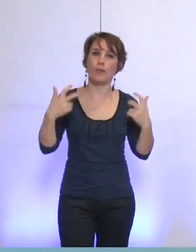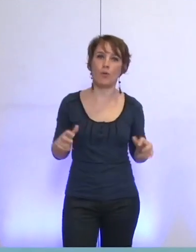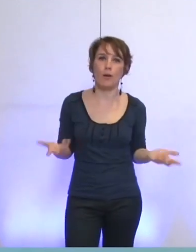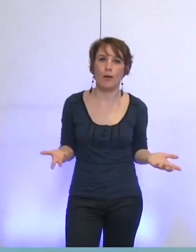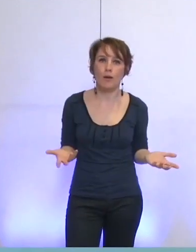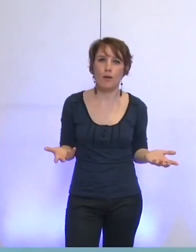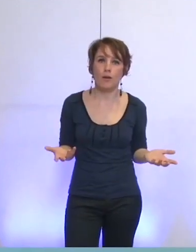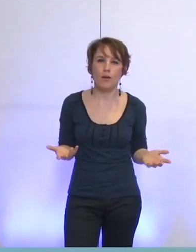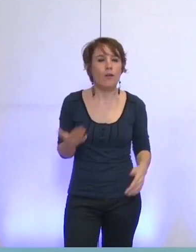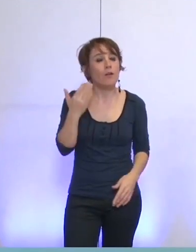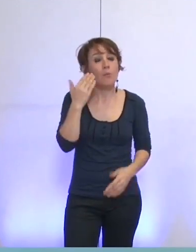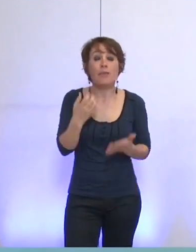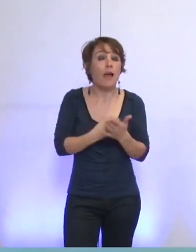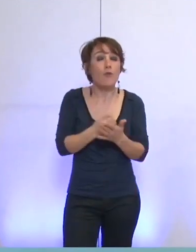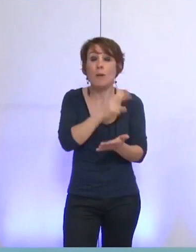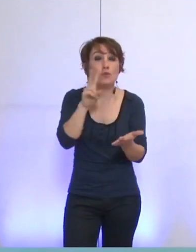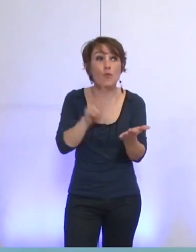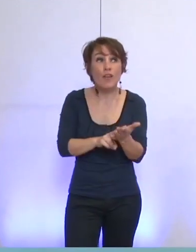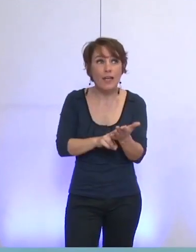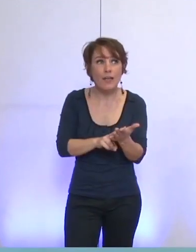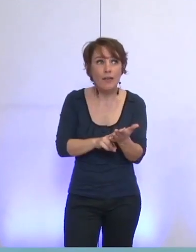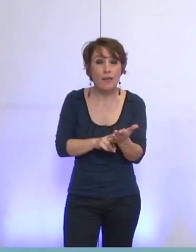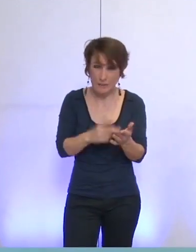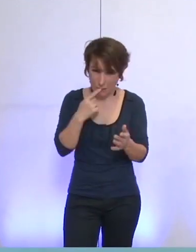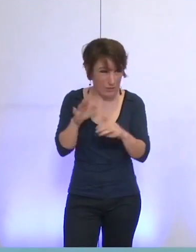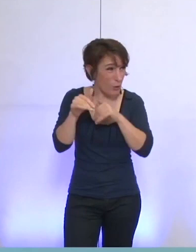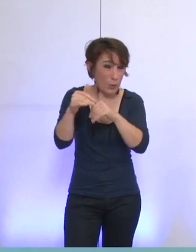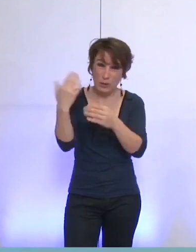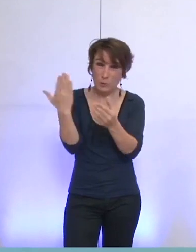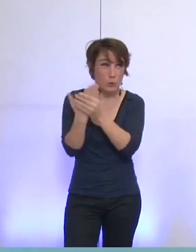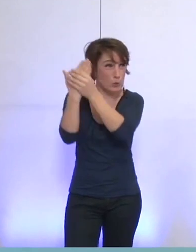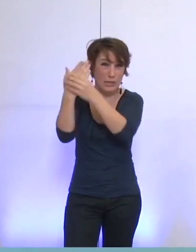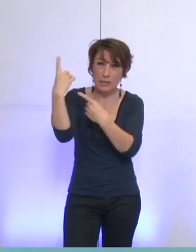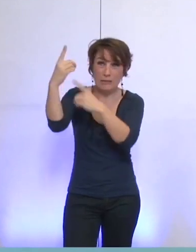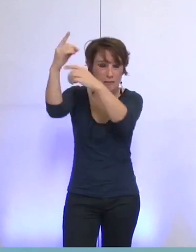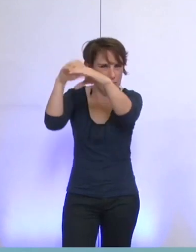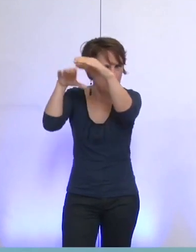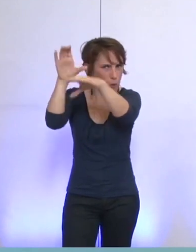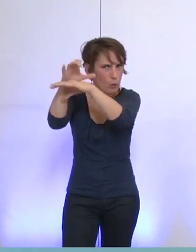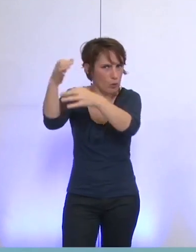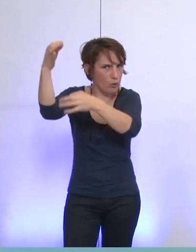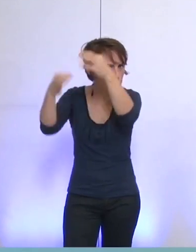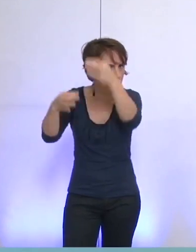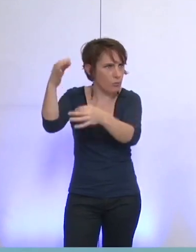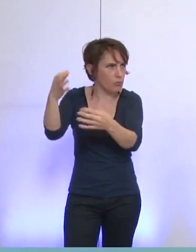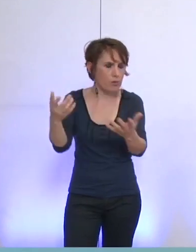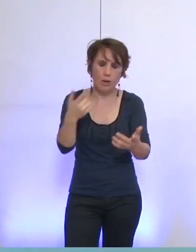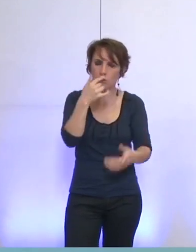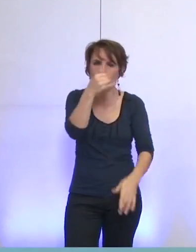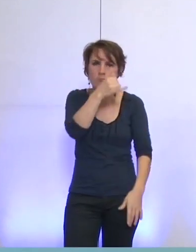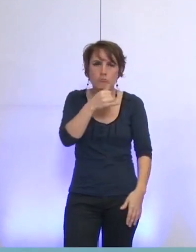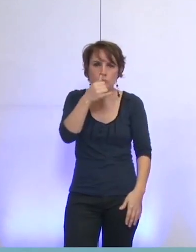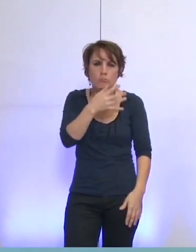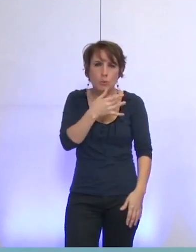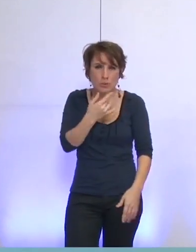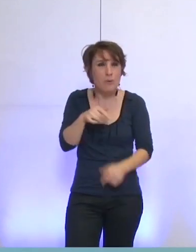exactes et le maintien aberrant de ce recours contre la ville dont ils ont la charge d'une certaine façon en tant qu'élus par